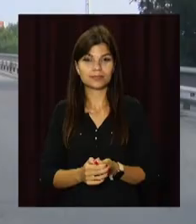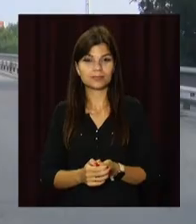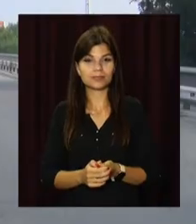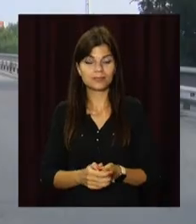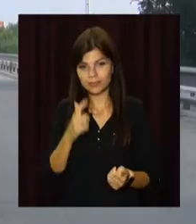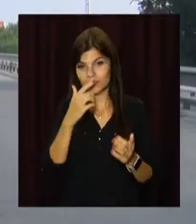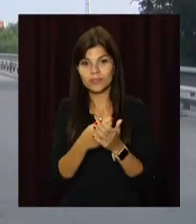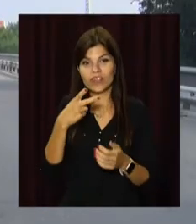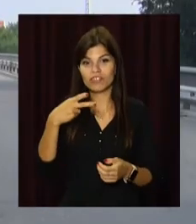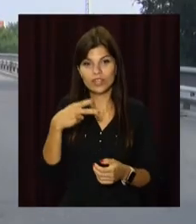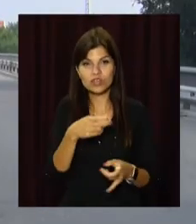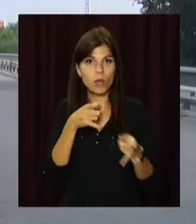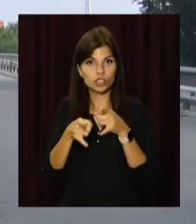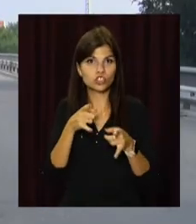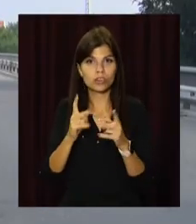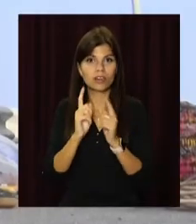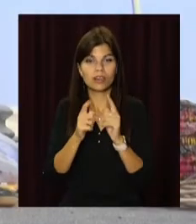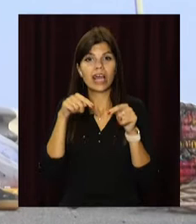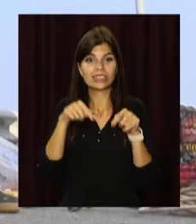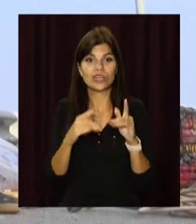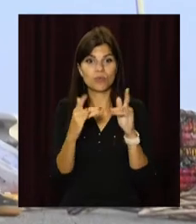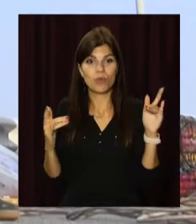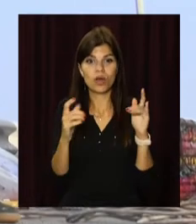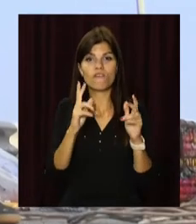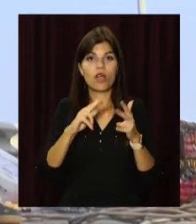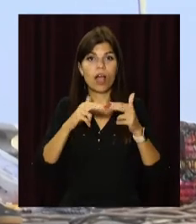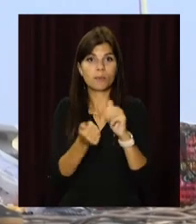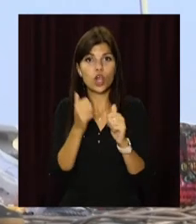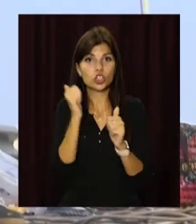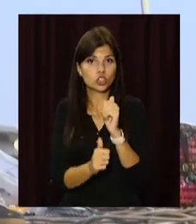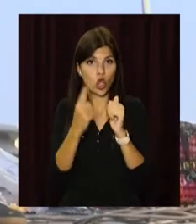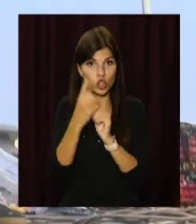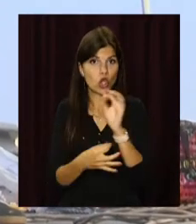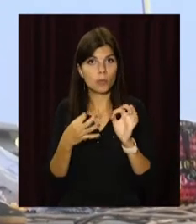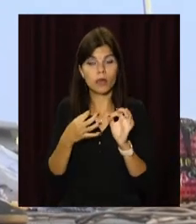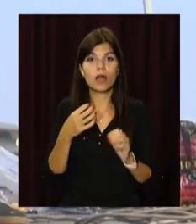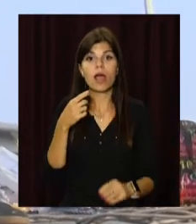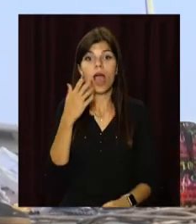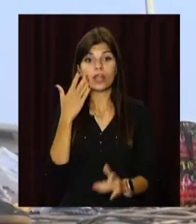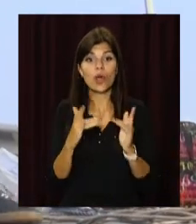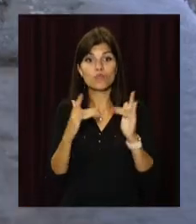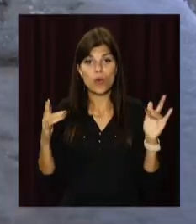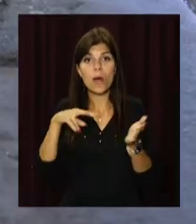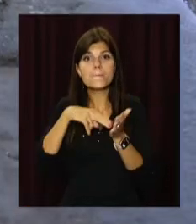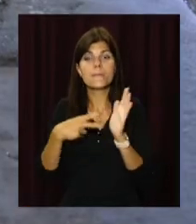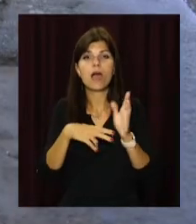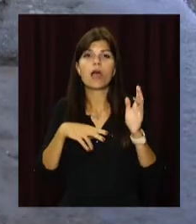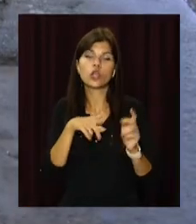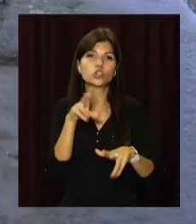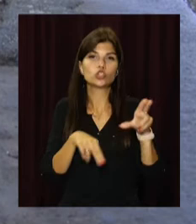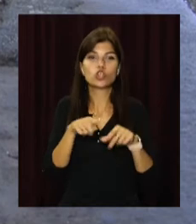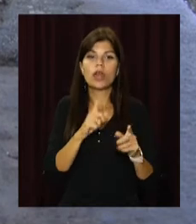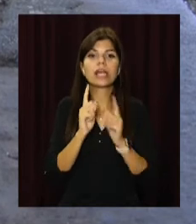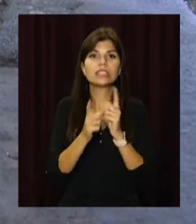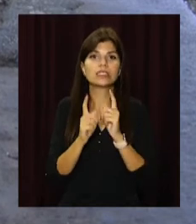Майже дві тисячі автівок проїздять цим мостовим переходом у Кам'янському щодоби. А коли робили міст, проєктувальники розраховували, що